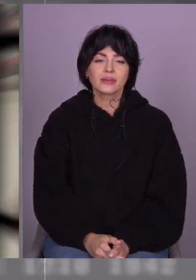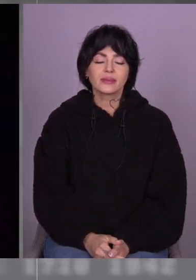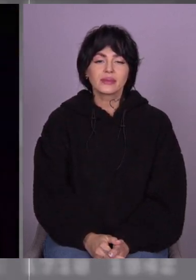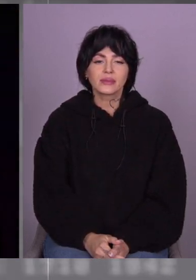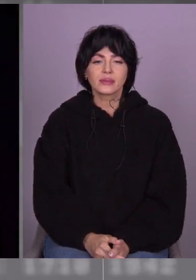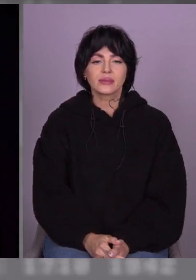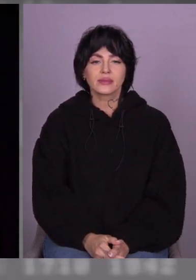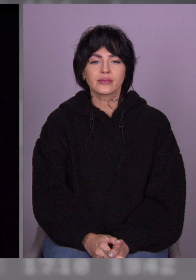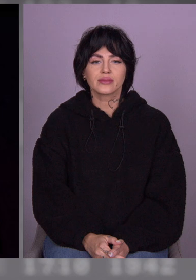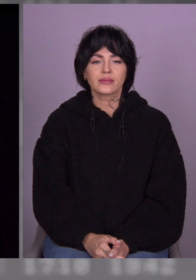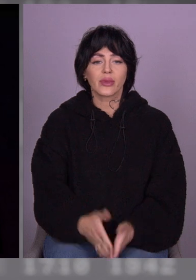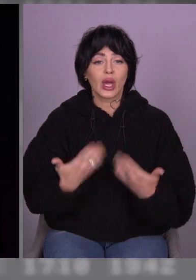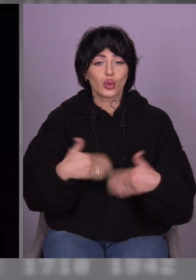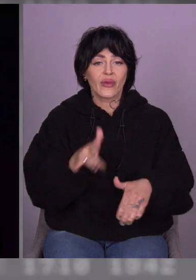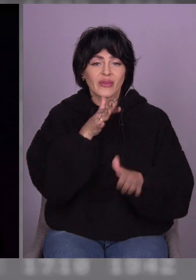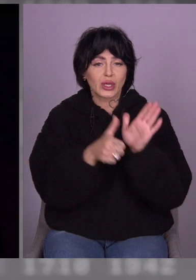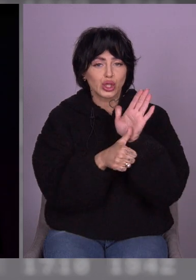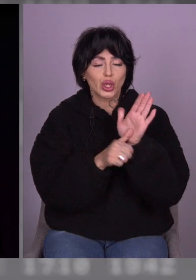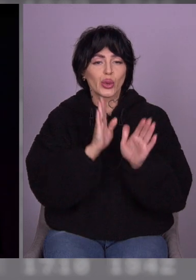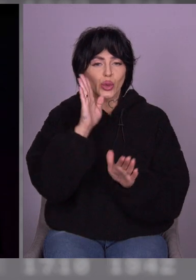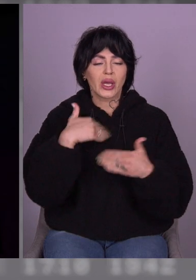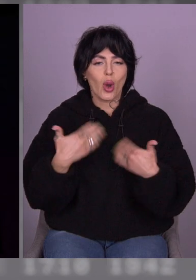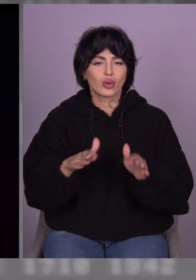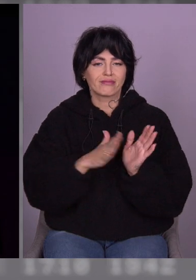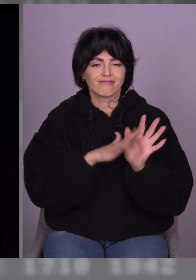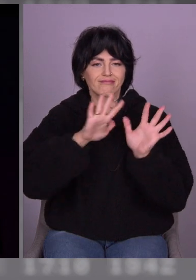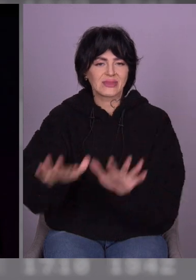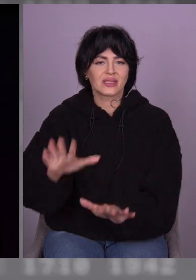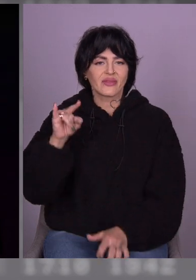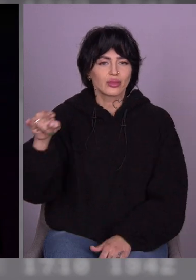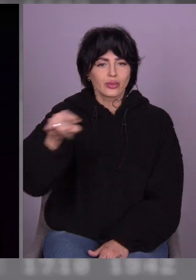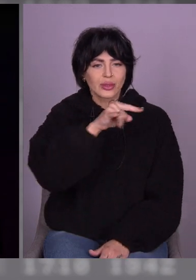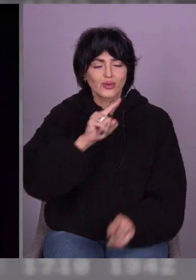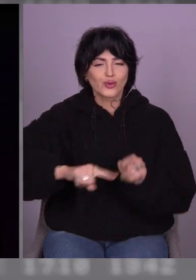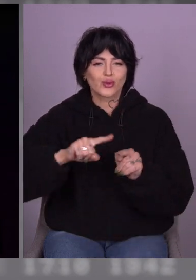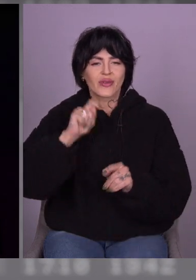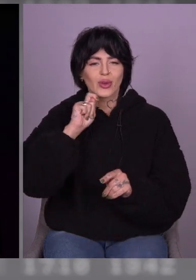Дуже шоста ранку, я в аеропорту, гідом в Україну. Я